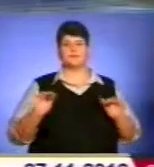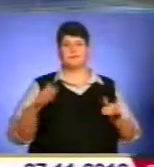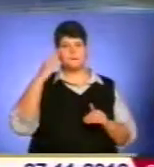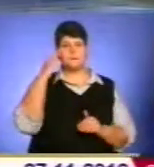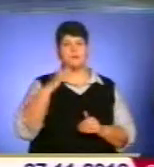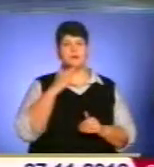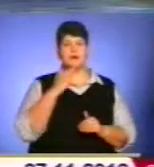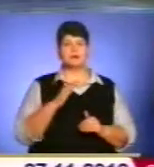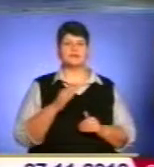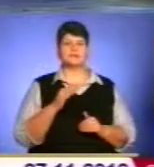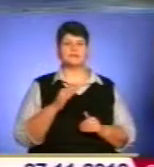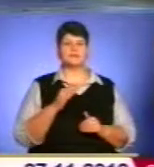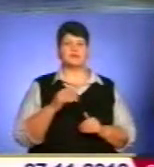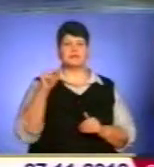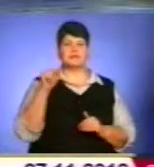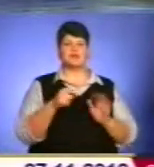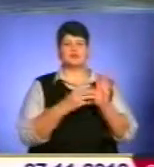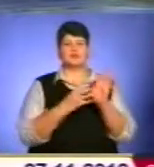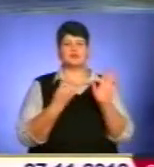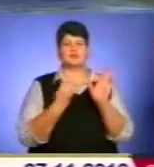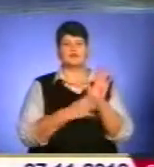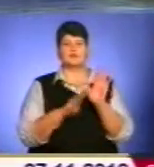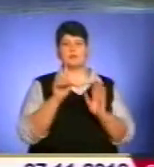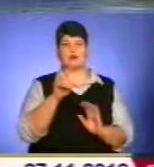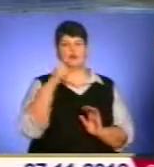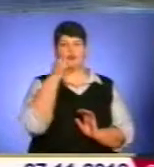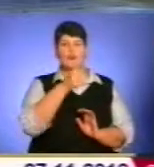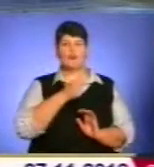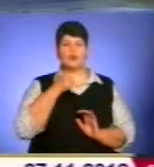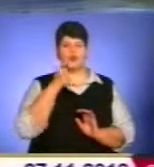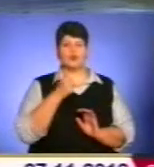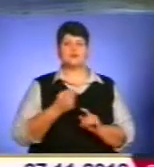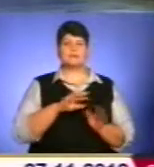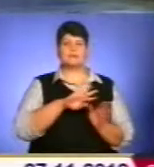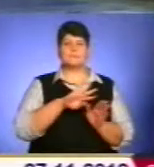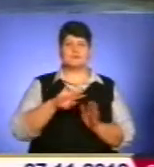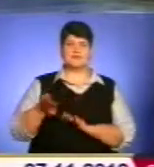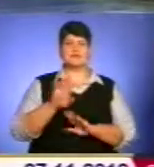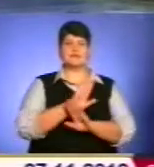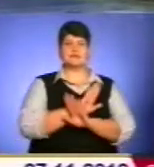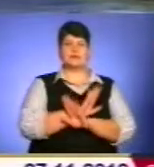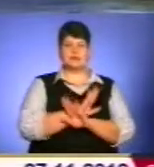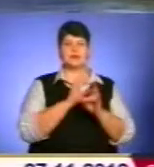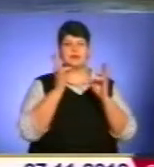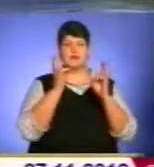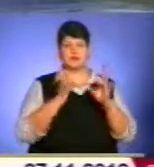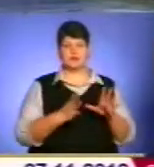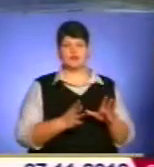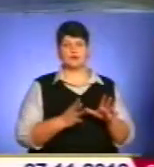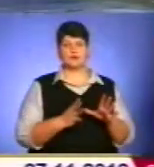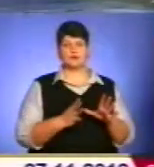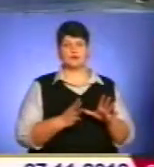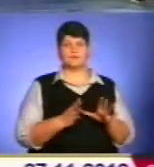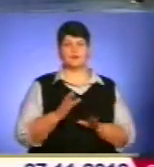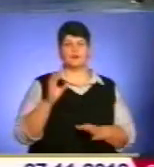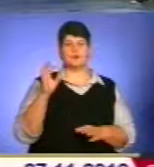в 1991 році після загибелі трагічної Богдана